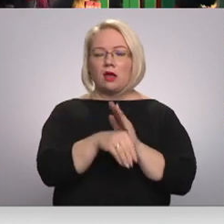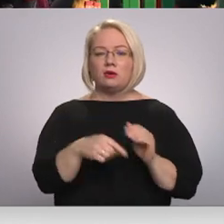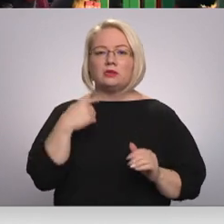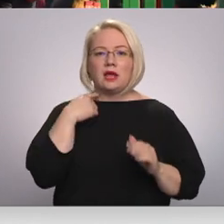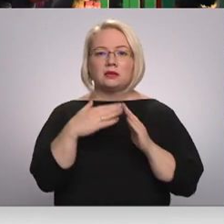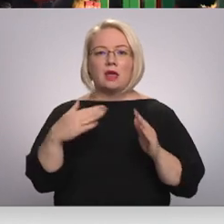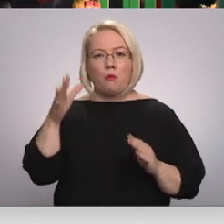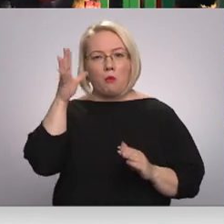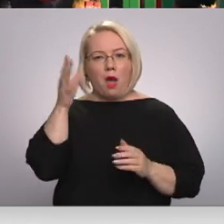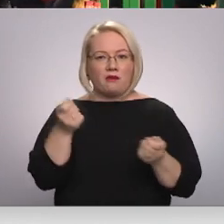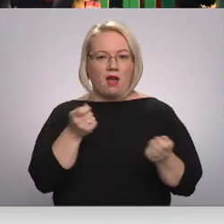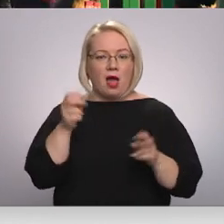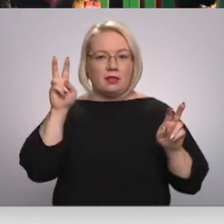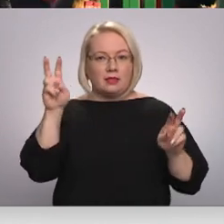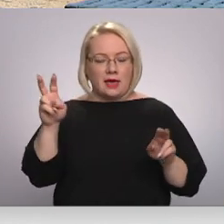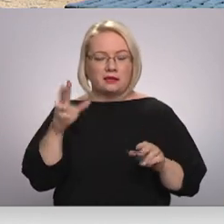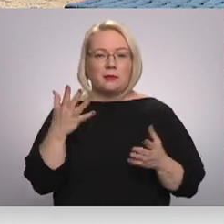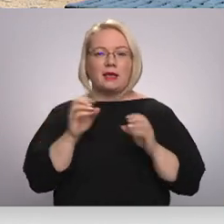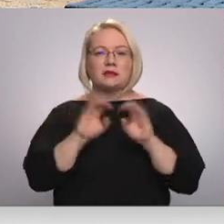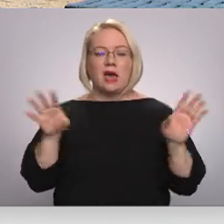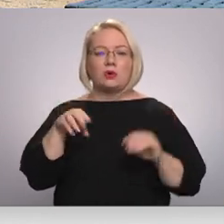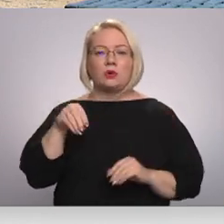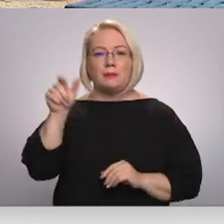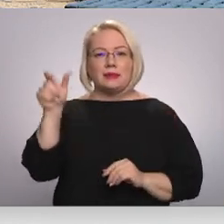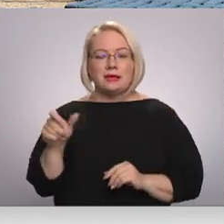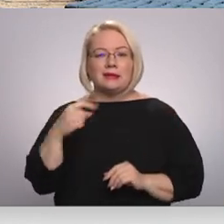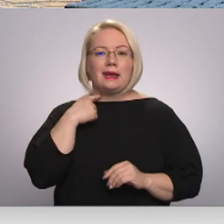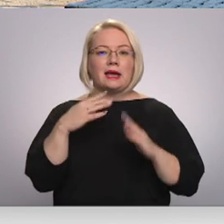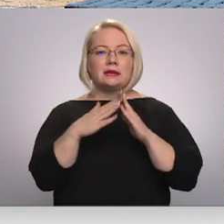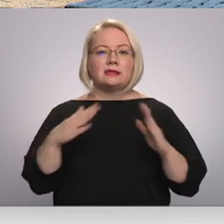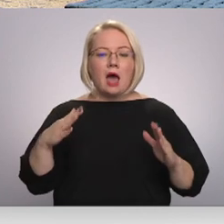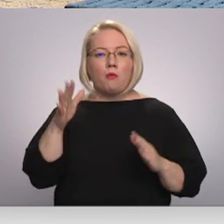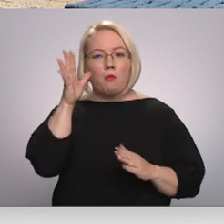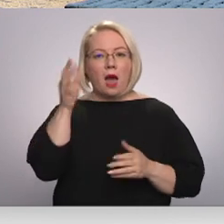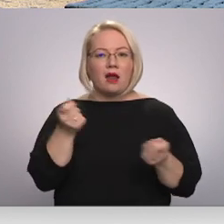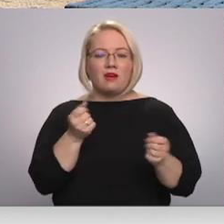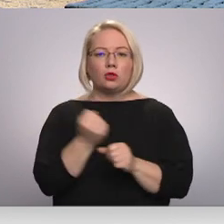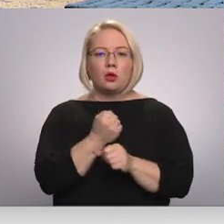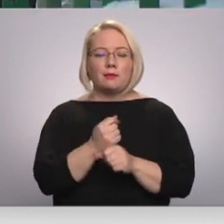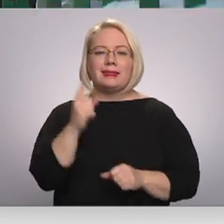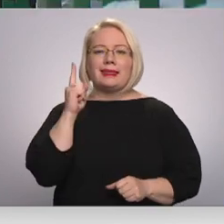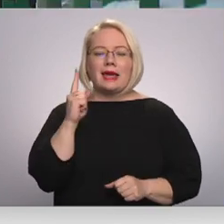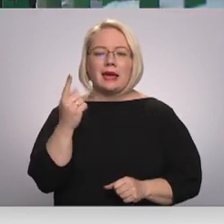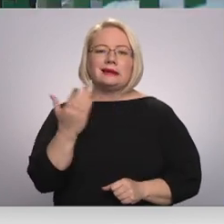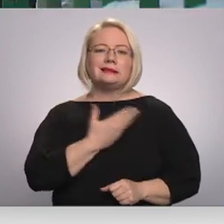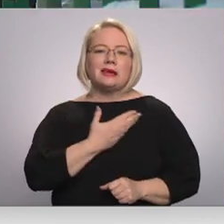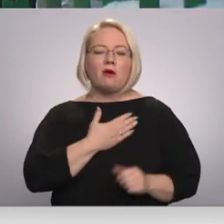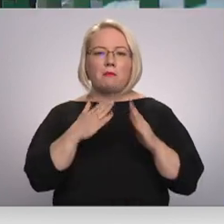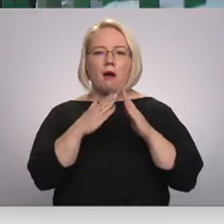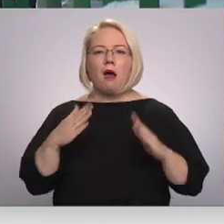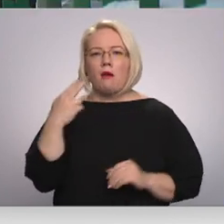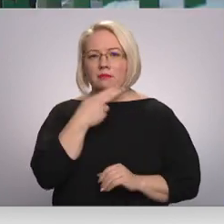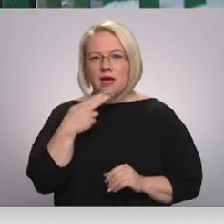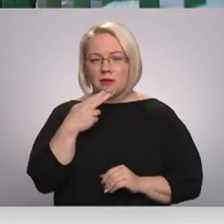pārvaldnieku. Kā skaidroja vicemērs Edvarts Miltēns, Rīgas Nami pārvaldnieks nodarbojas tikai ar dzīvojumā fonda apsaimniekošanu,